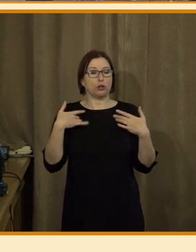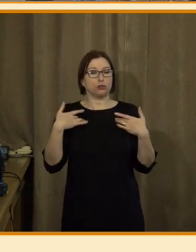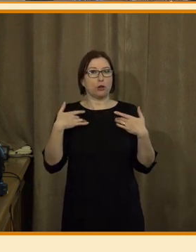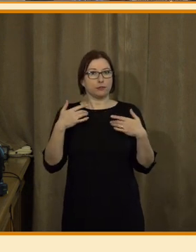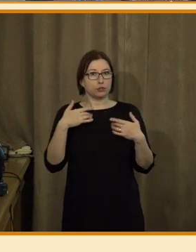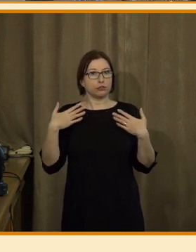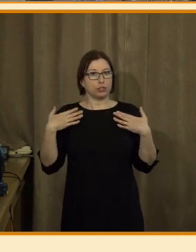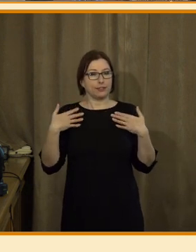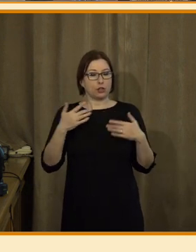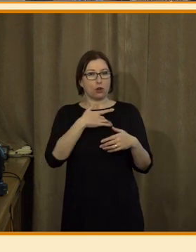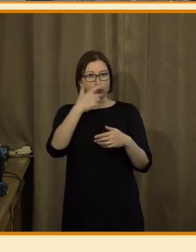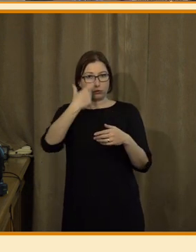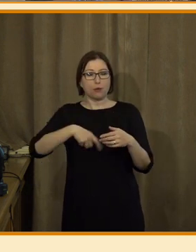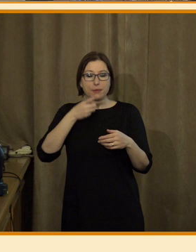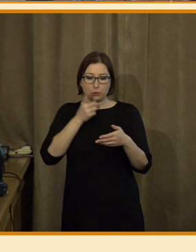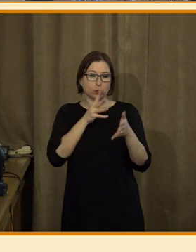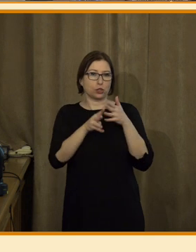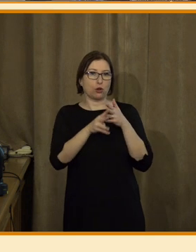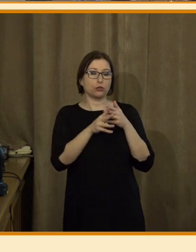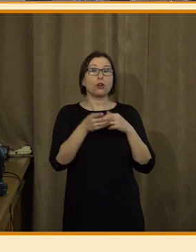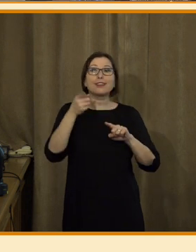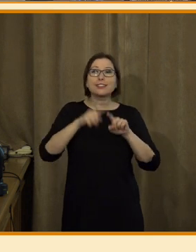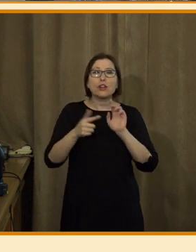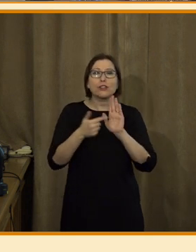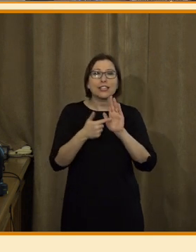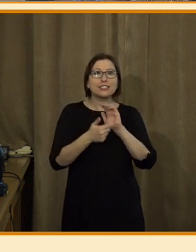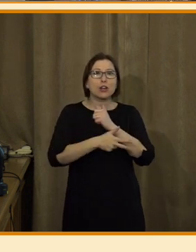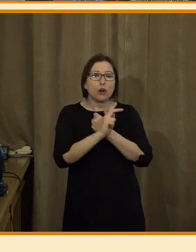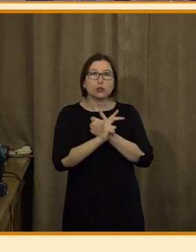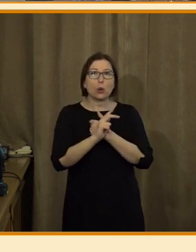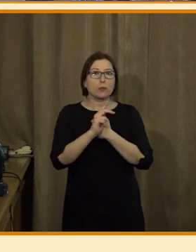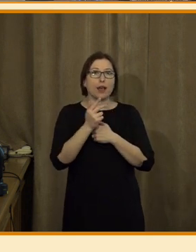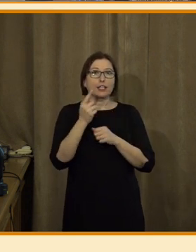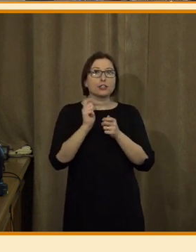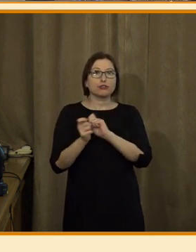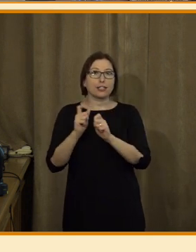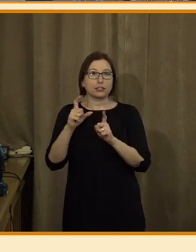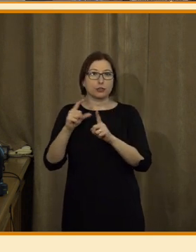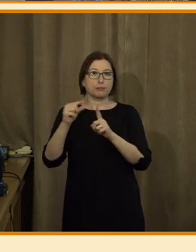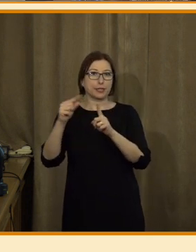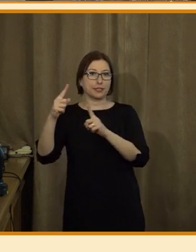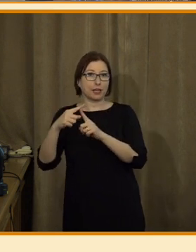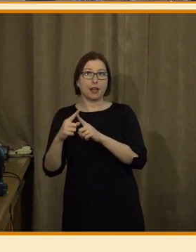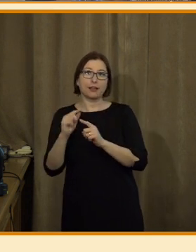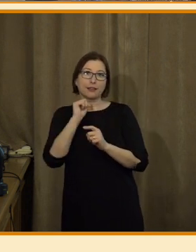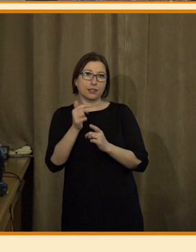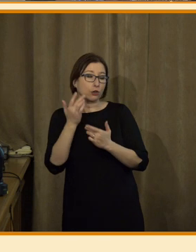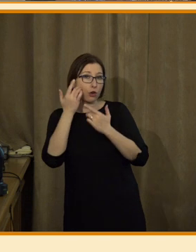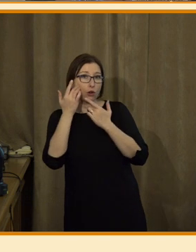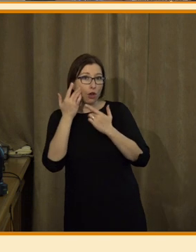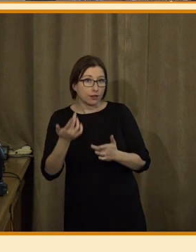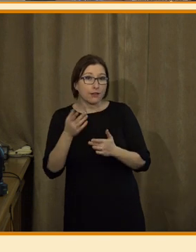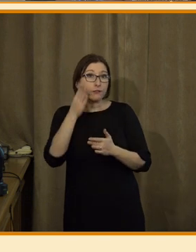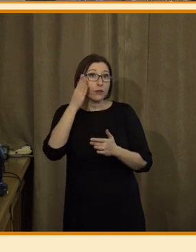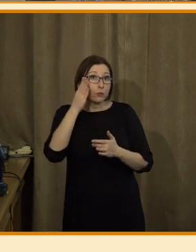se týče té transparentnosti, v tom roce 2018 si asi nikdo z nás, čeň GPT úplně, možná tady někteří lidi, kteří se